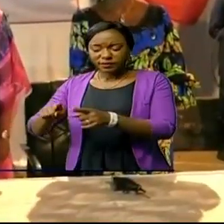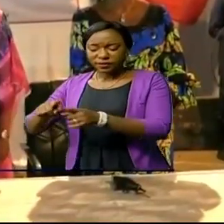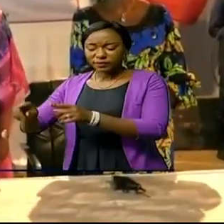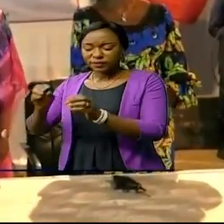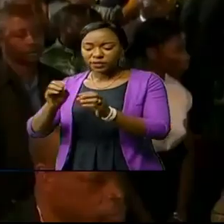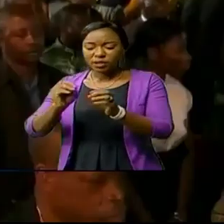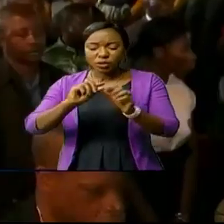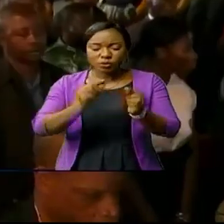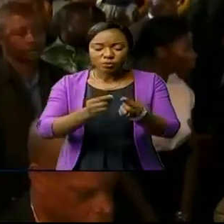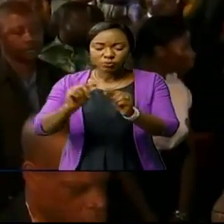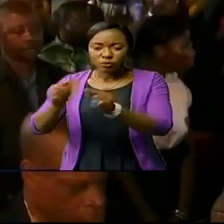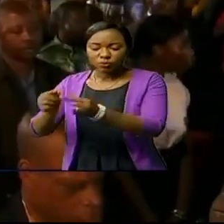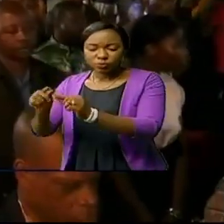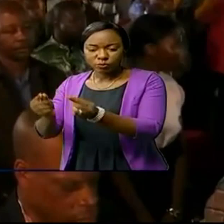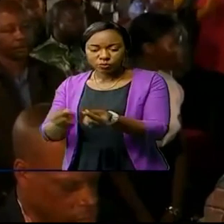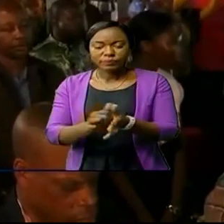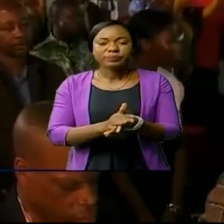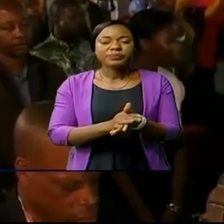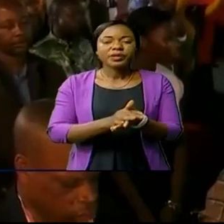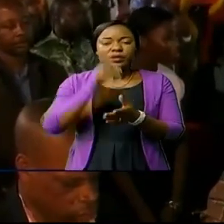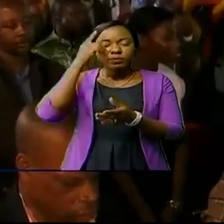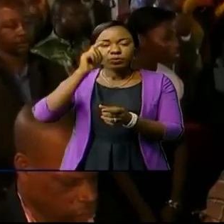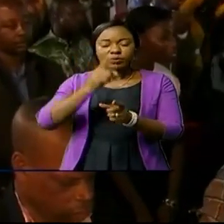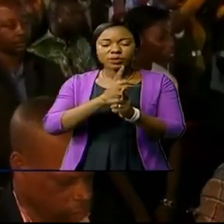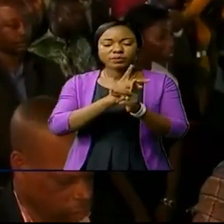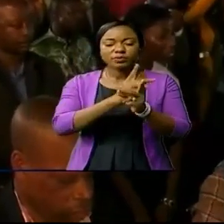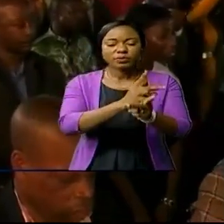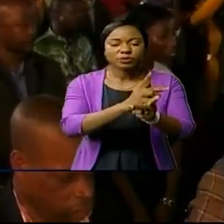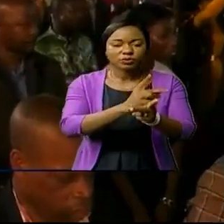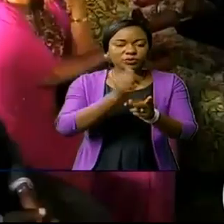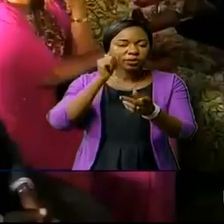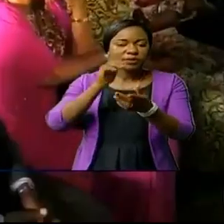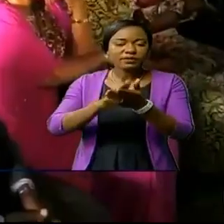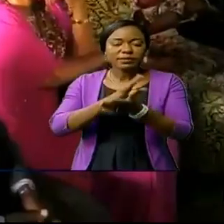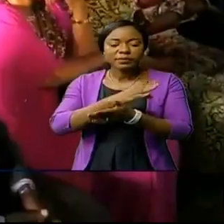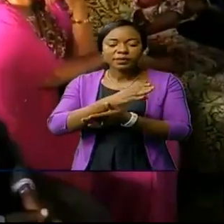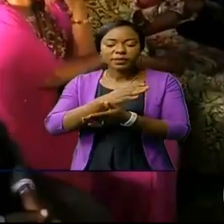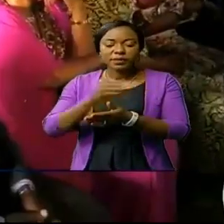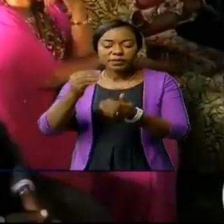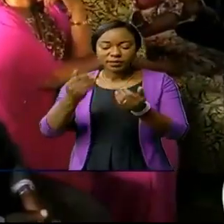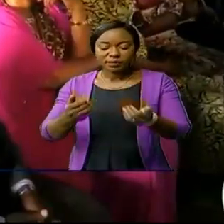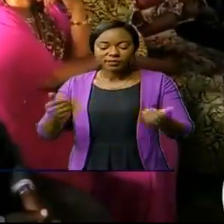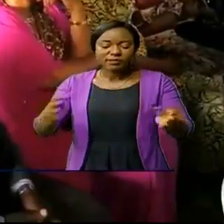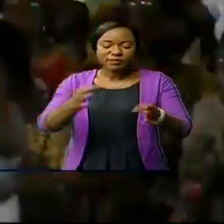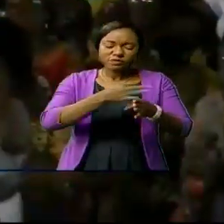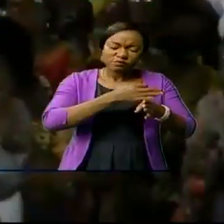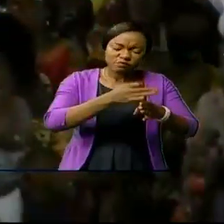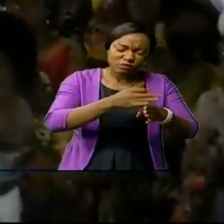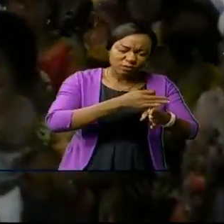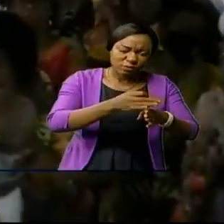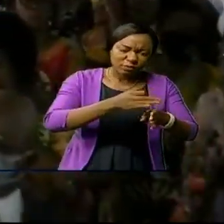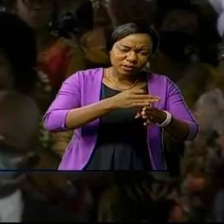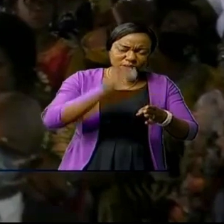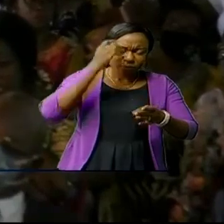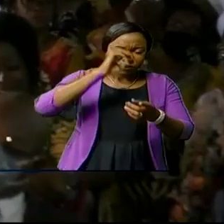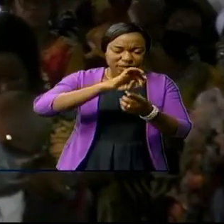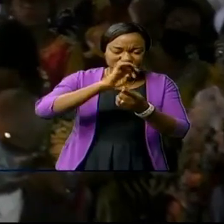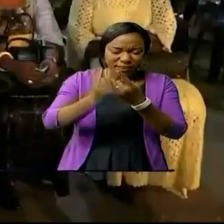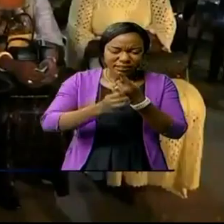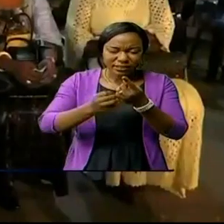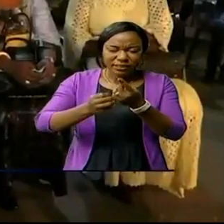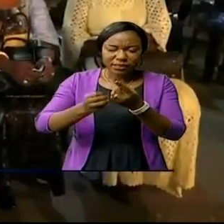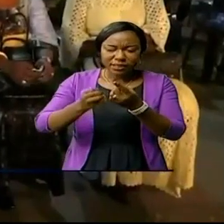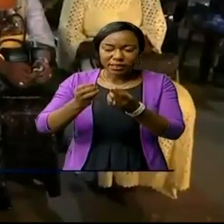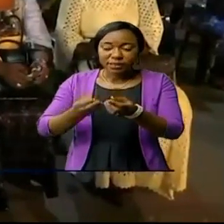membres du Fonds national pour la protection de la femme et de l'enfant, ont été formées sur la culture de l'épargne. A l